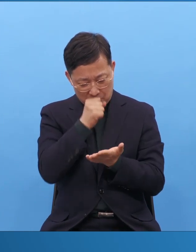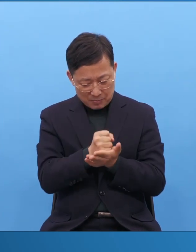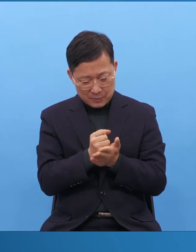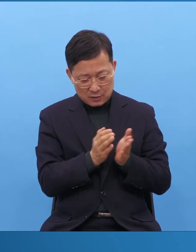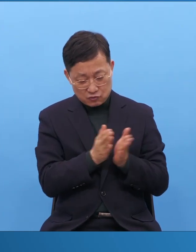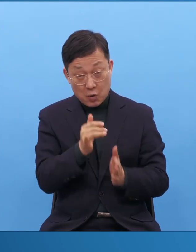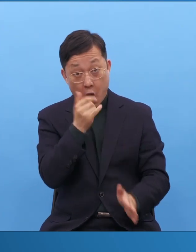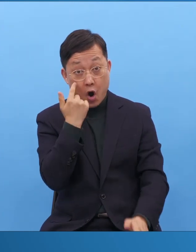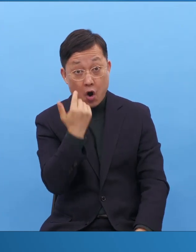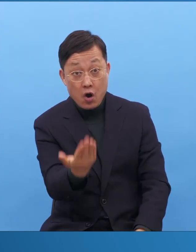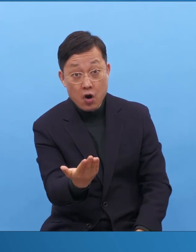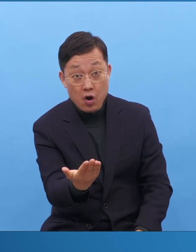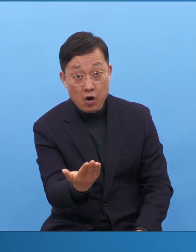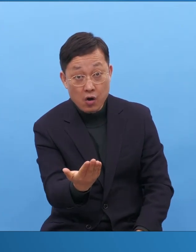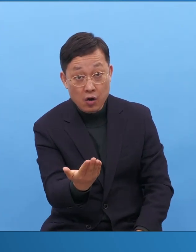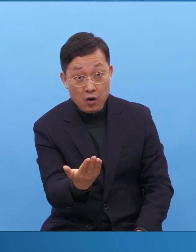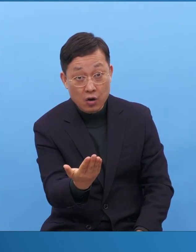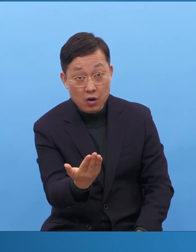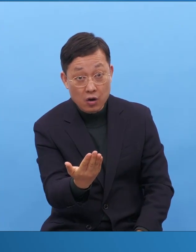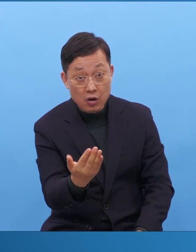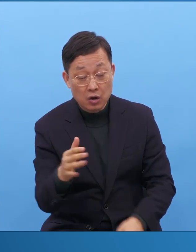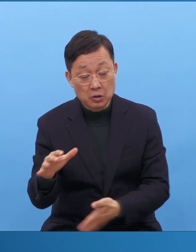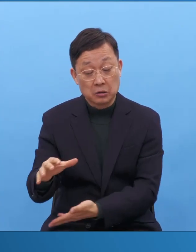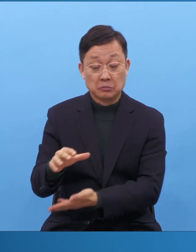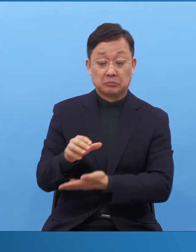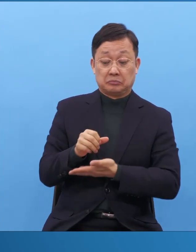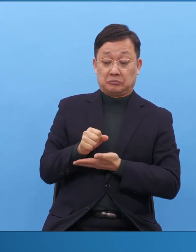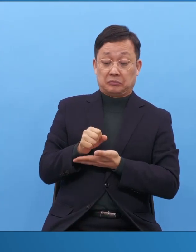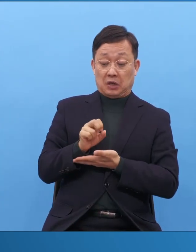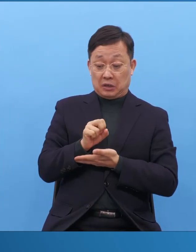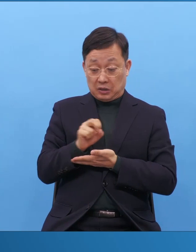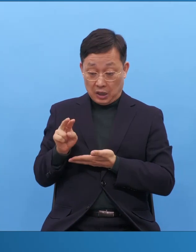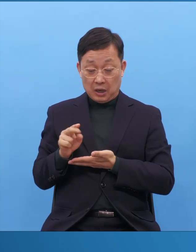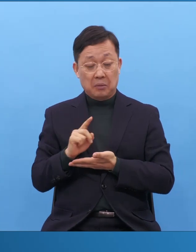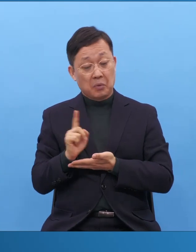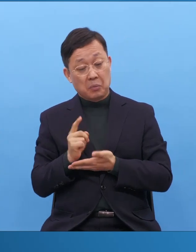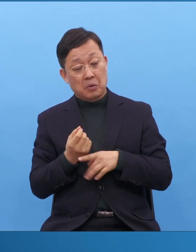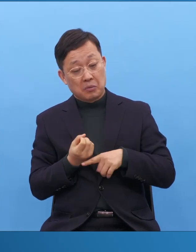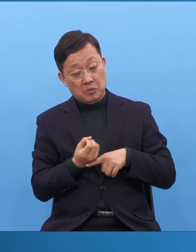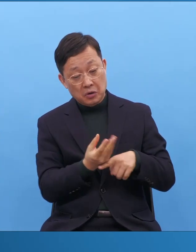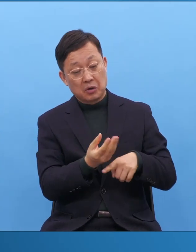그래 어떨 때는 수정도 하기도 하고 이렇게 하죠. 확실히 있어야 내가